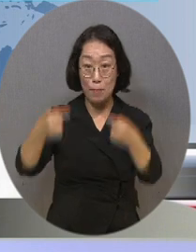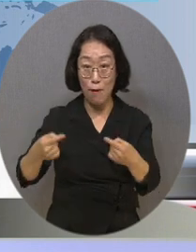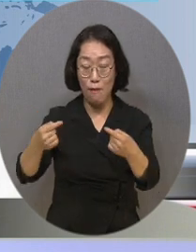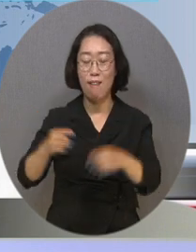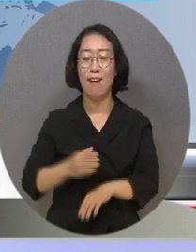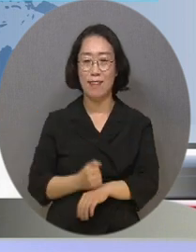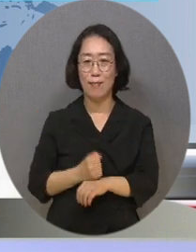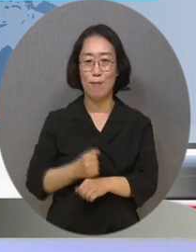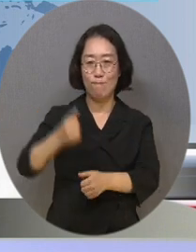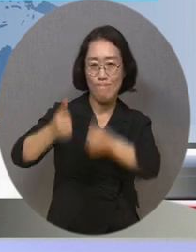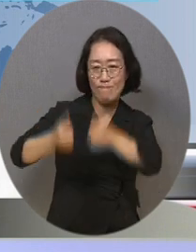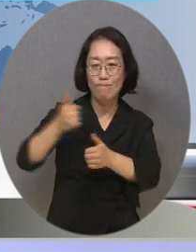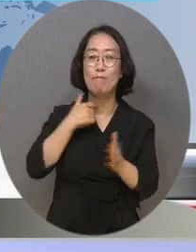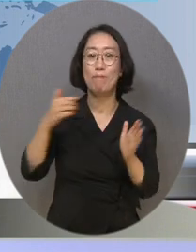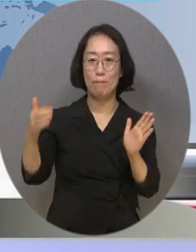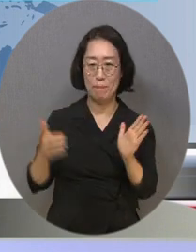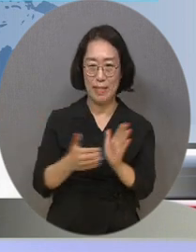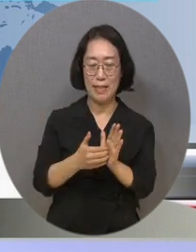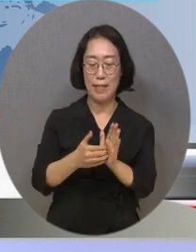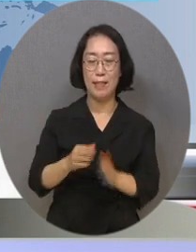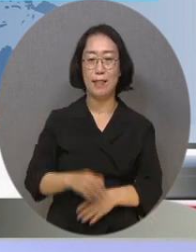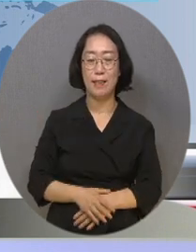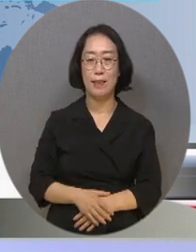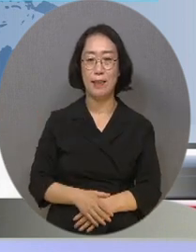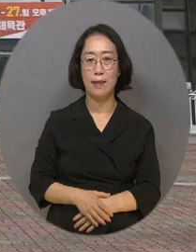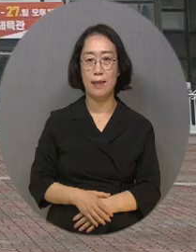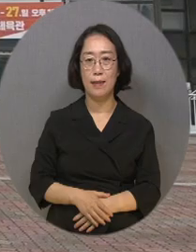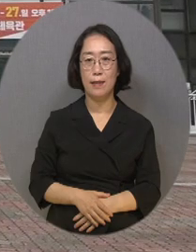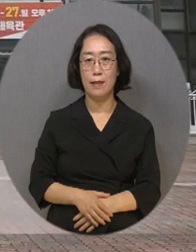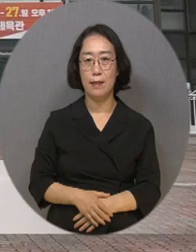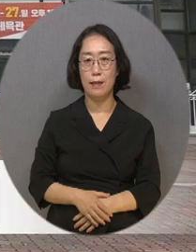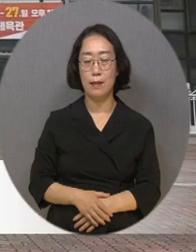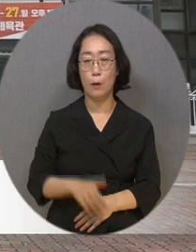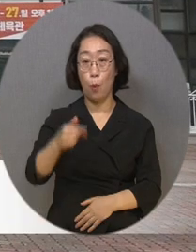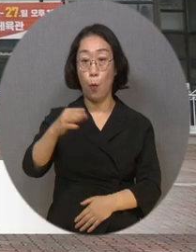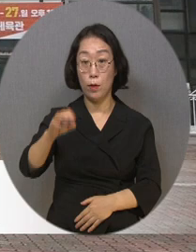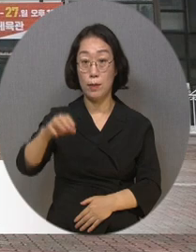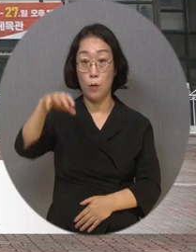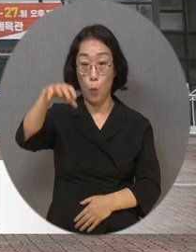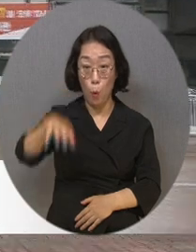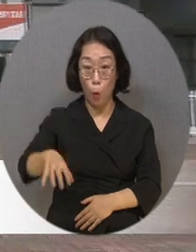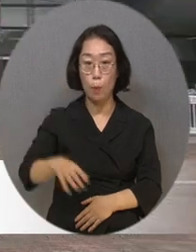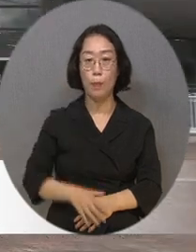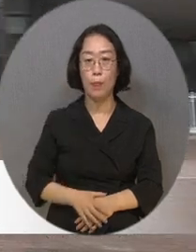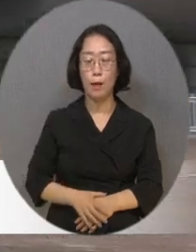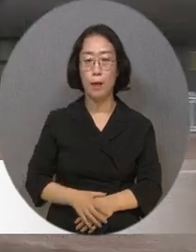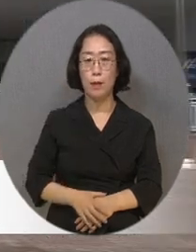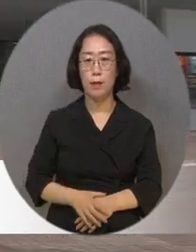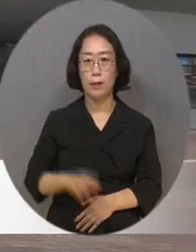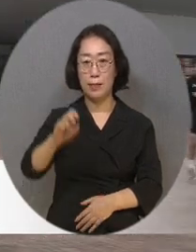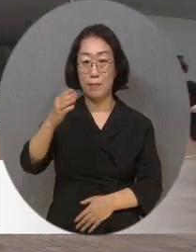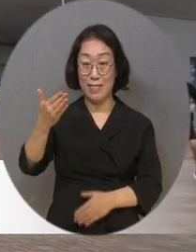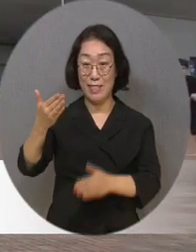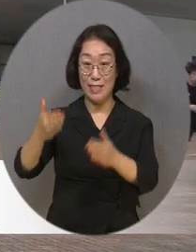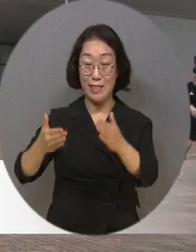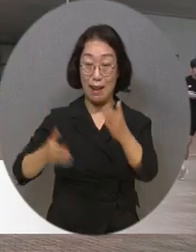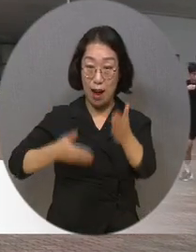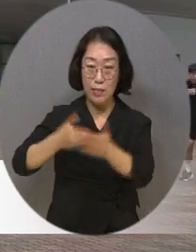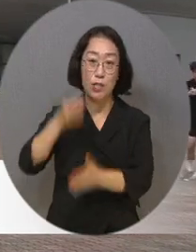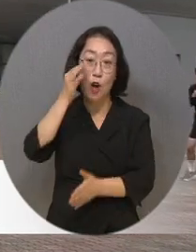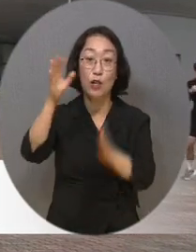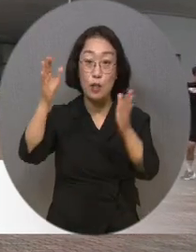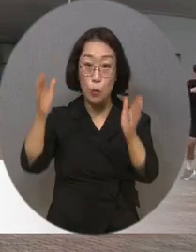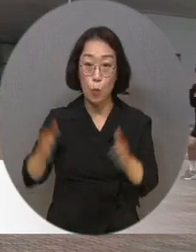겨뤘습니다. 황영지 기자가 전합니다. 고흥군 파령체육관에서 지난 27일까지 열흘간